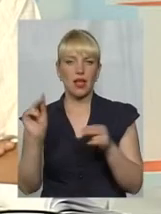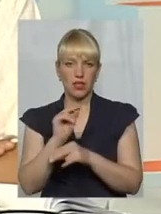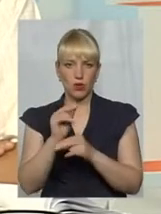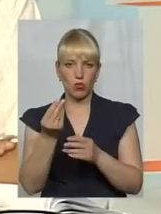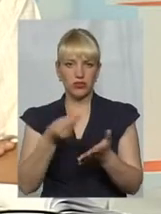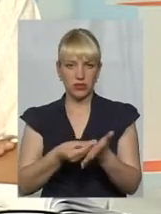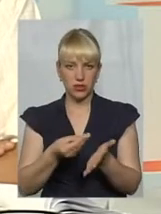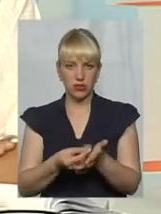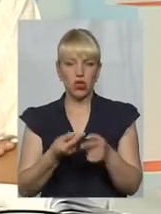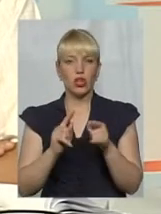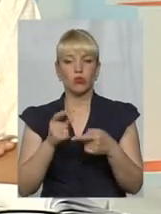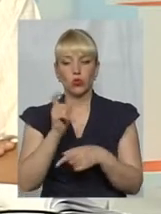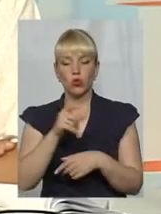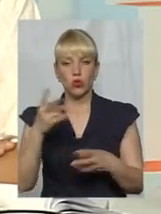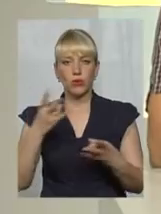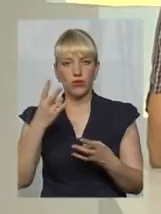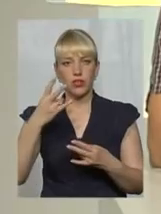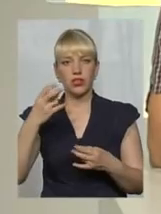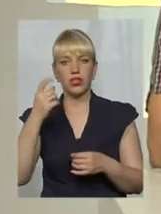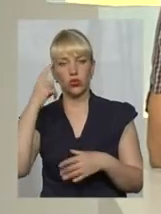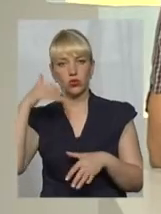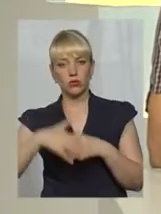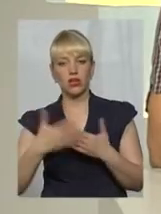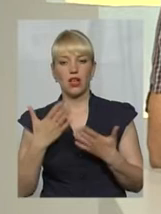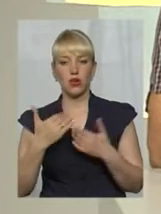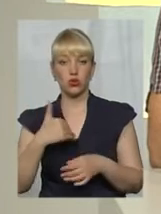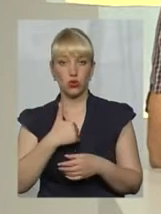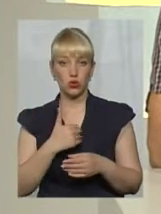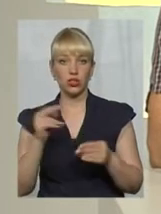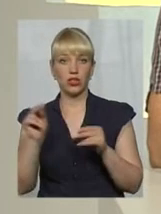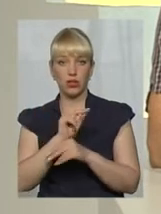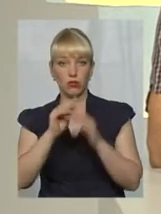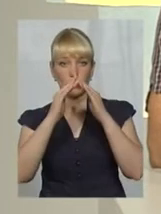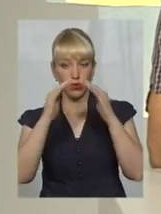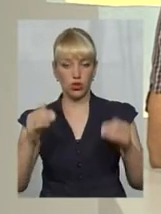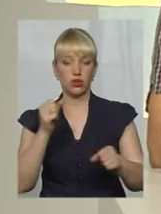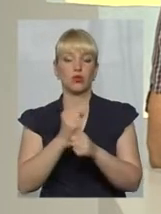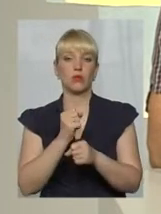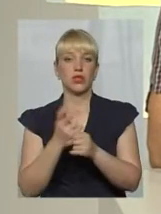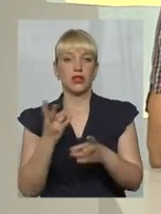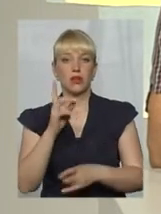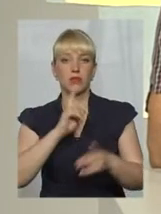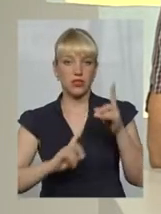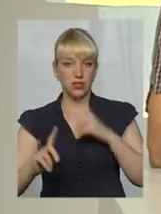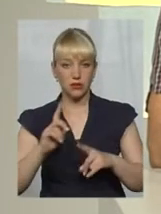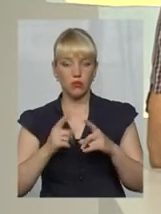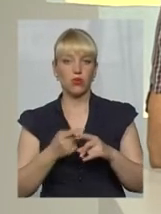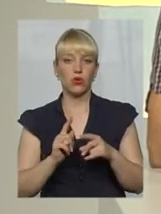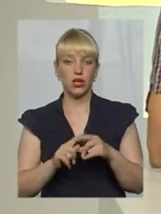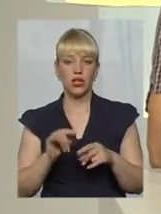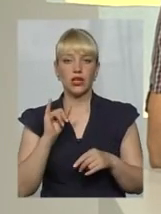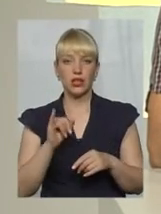розуміти, що вони хочуть зробити покрівлю, вони роблять збори, визначаються, що вони хочуть зробити покрівлю, дають протокол намірів,